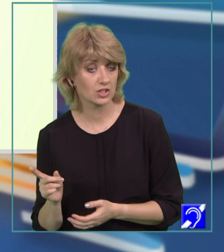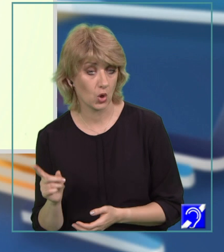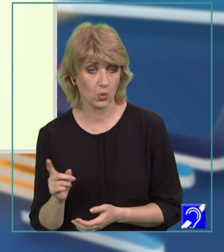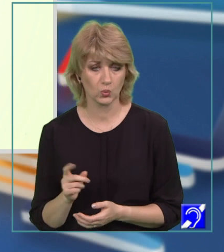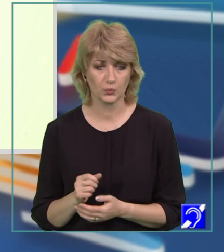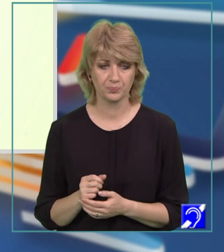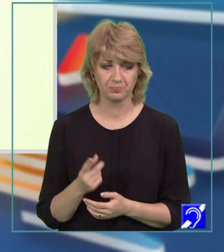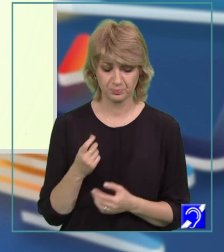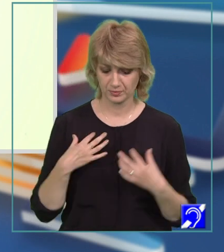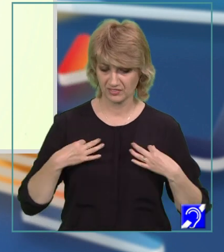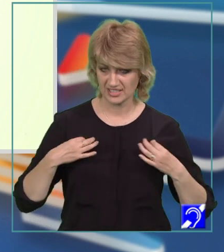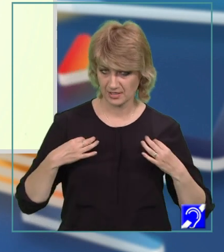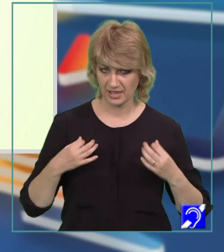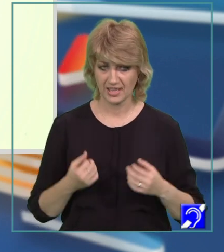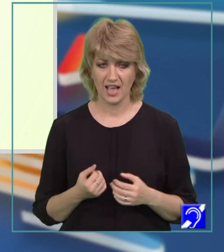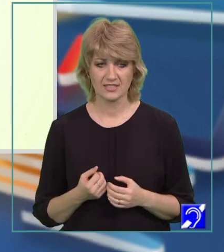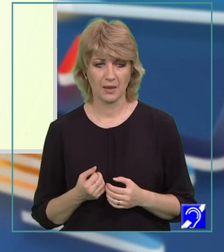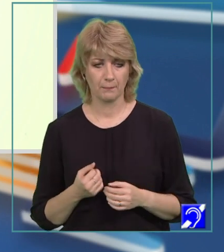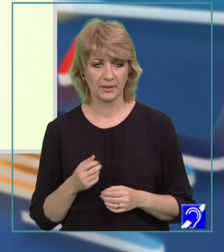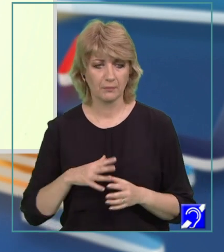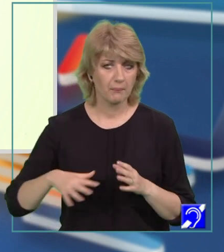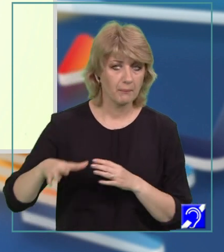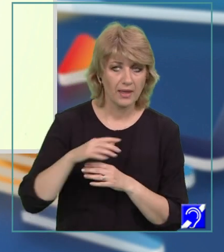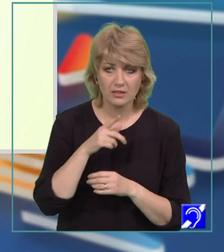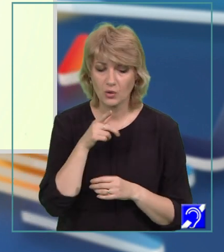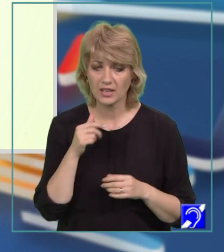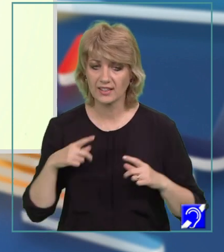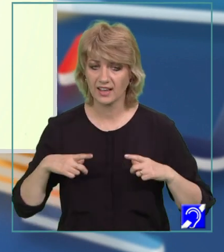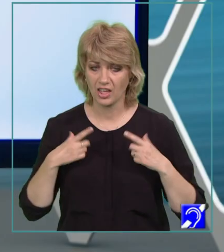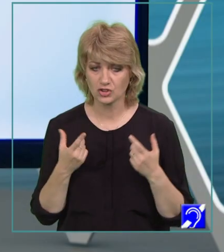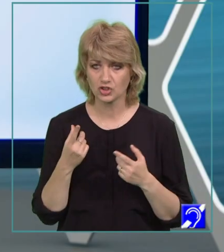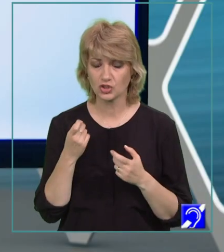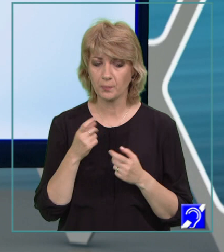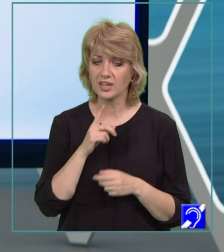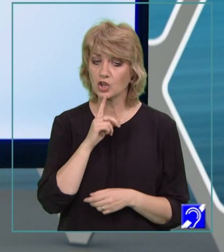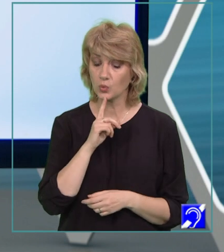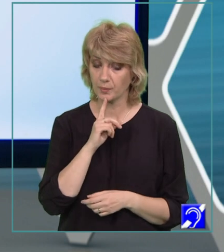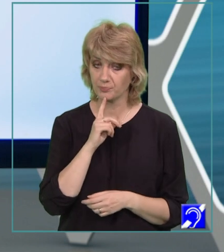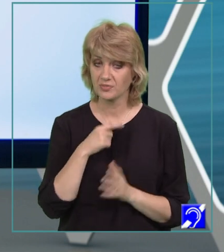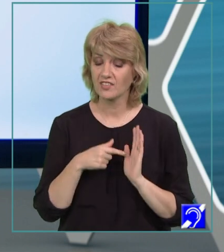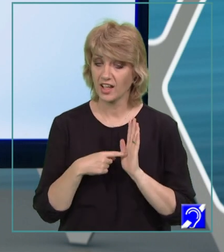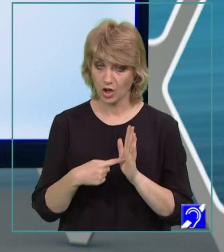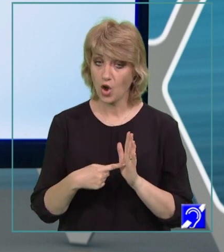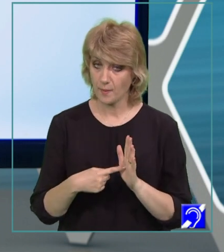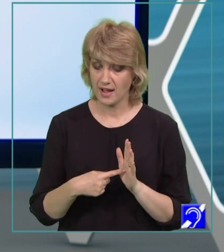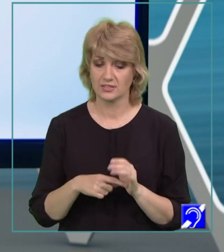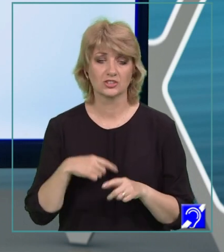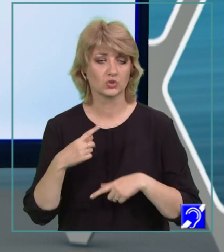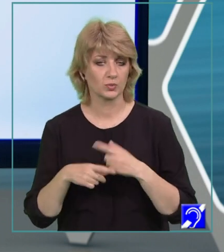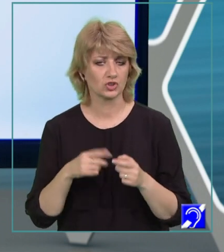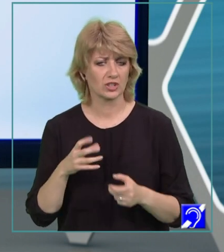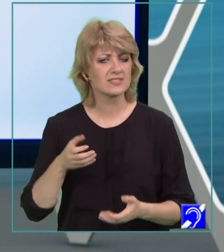prin vestimentație, prin mediul în care trăiește, prin nume. Vă recomand ca, după ce